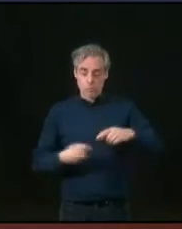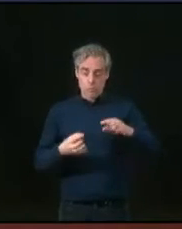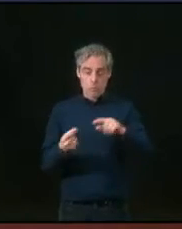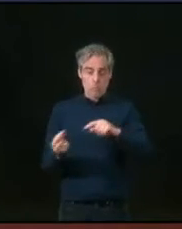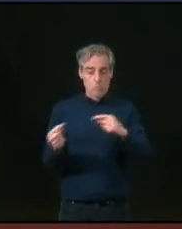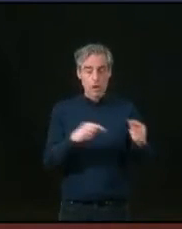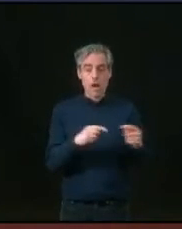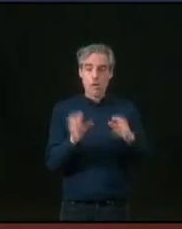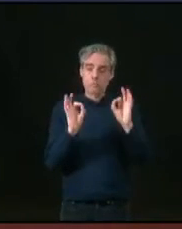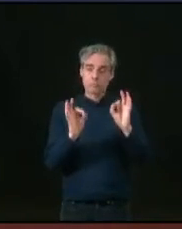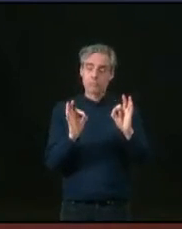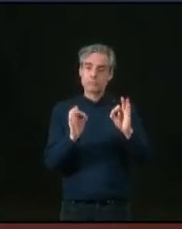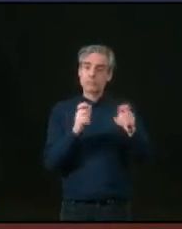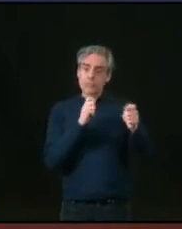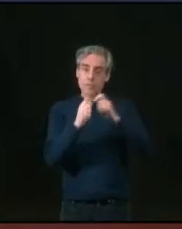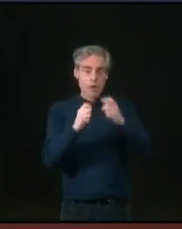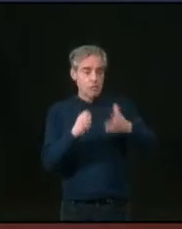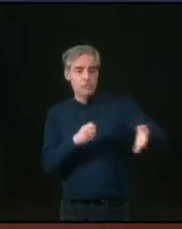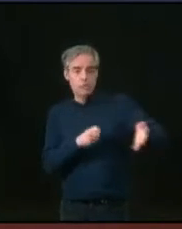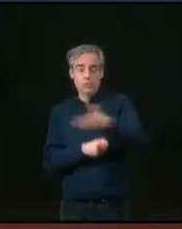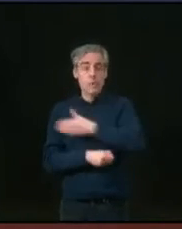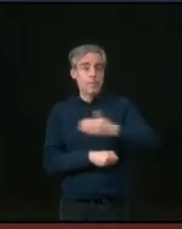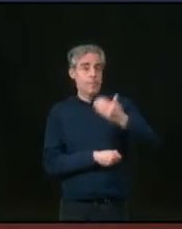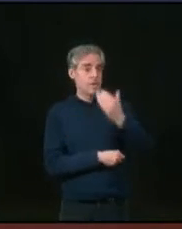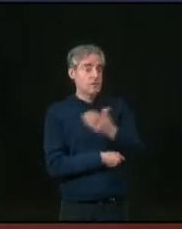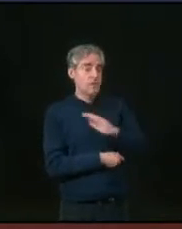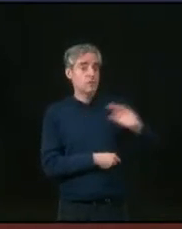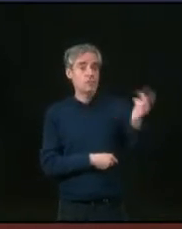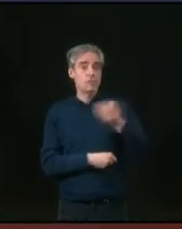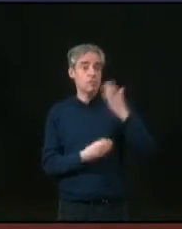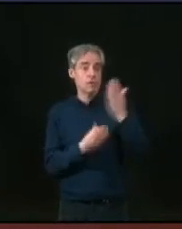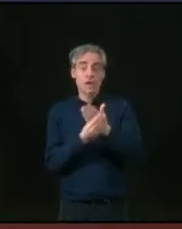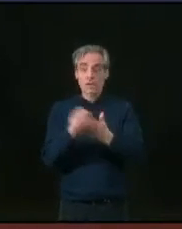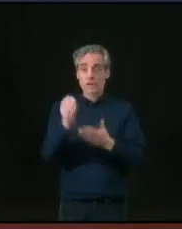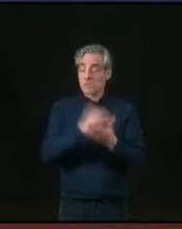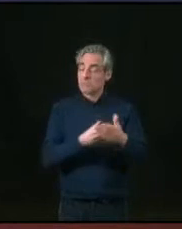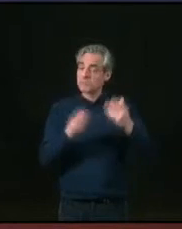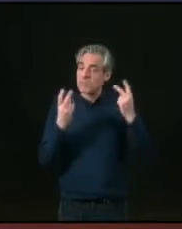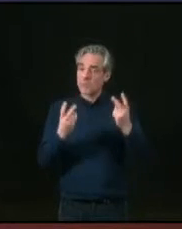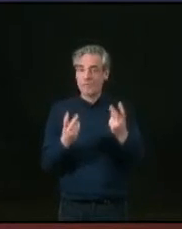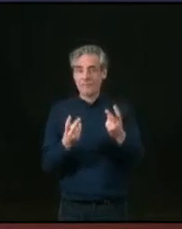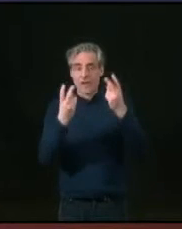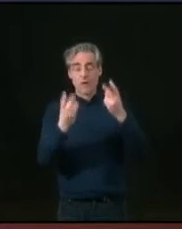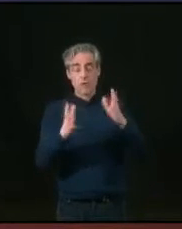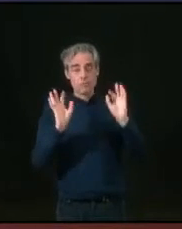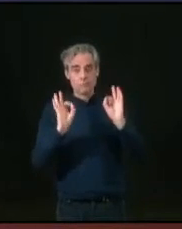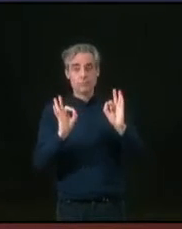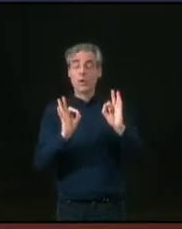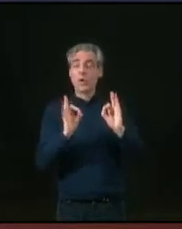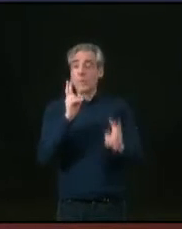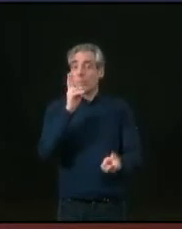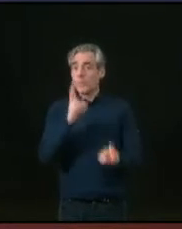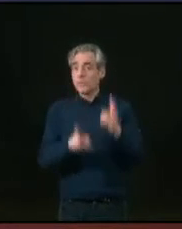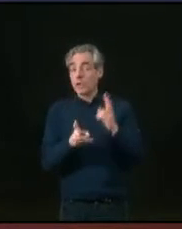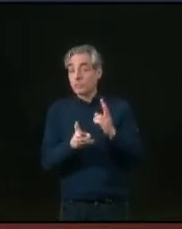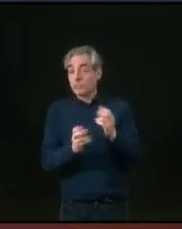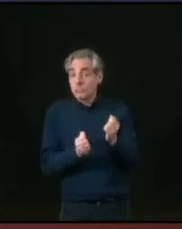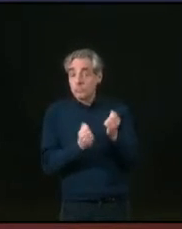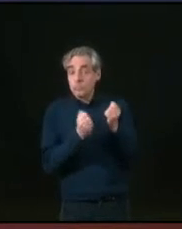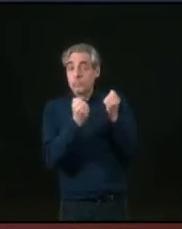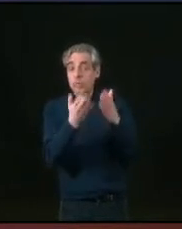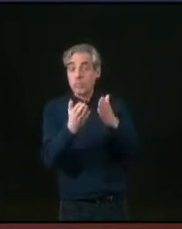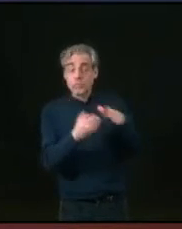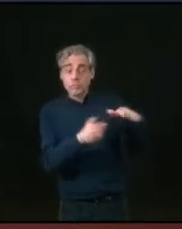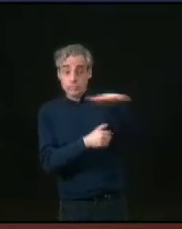remercie toutes celles et tous ceux qui ont pris la parole. Je pense que l'on peut organiser, d'ailleurs, pour ceux qui nous